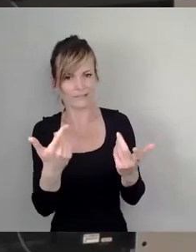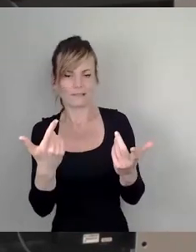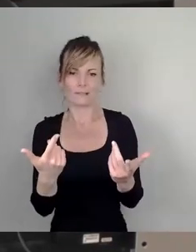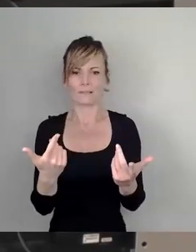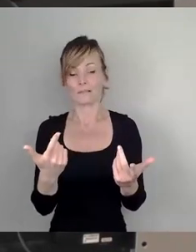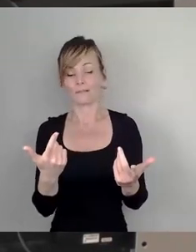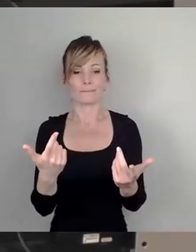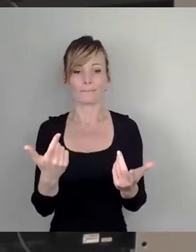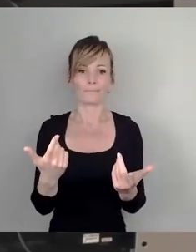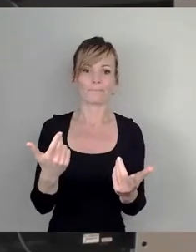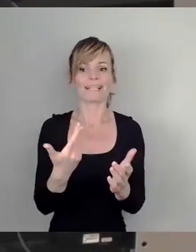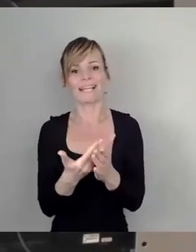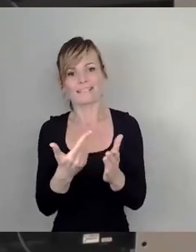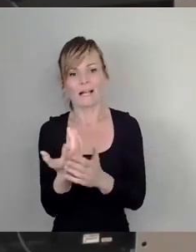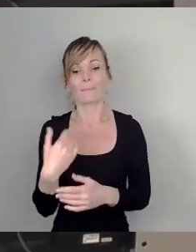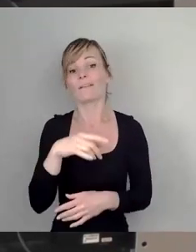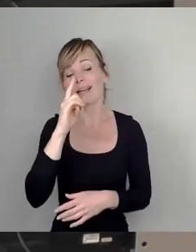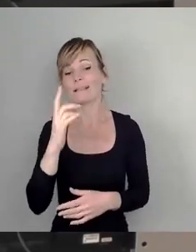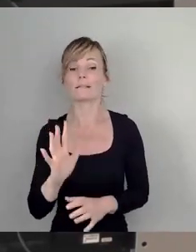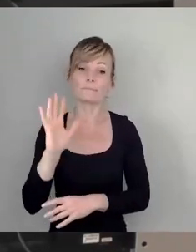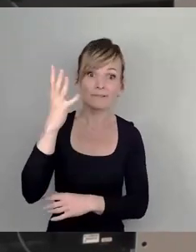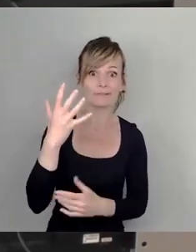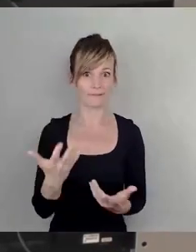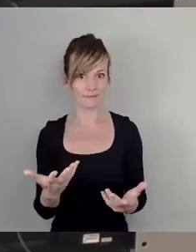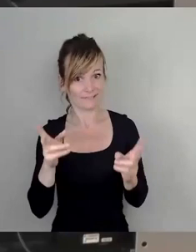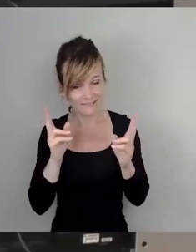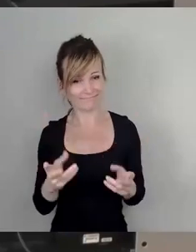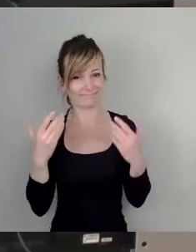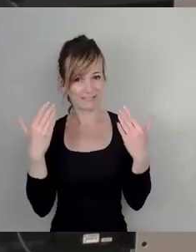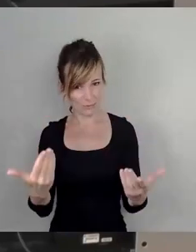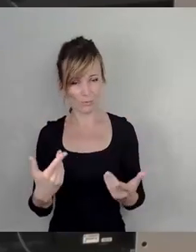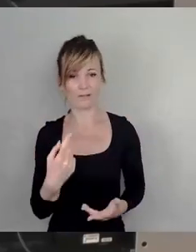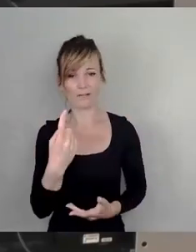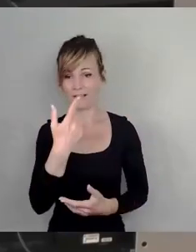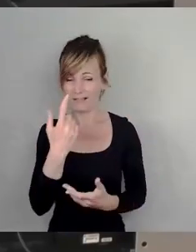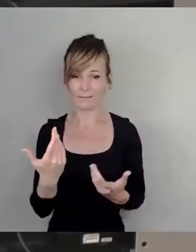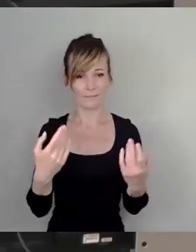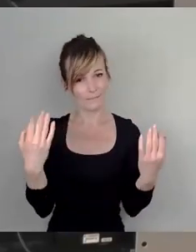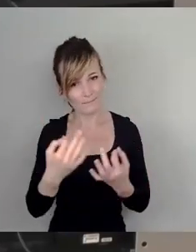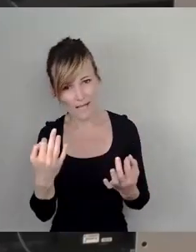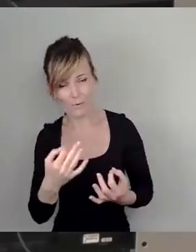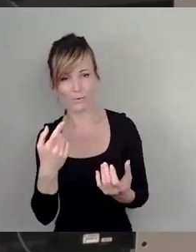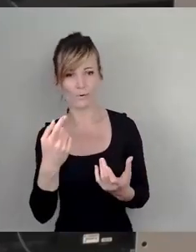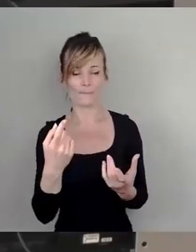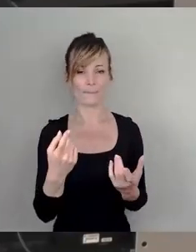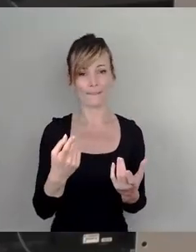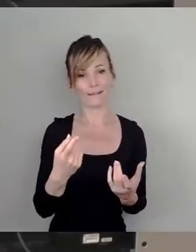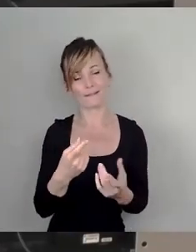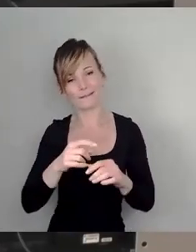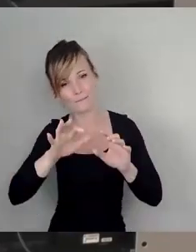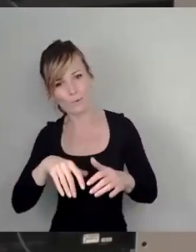gelingt, nur noch an den Stellen, wo es wirklich notwendig ist, wirklich bürokratisch